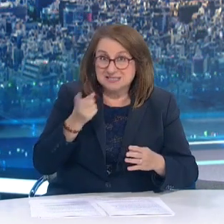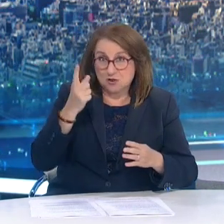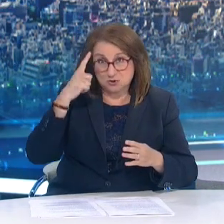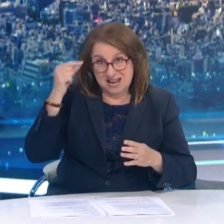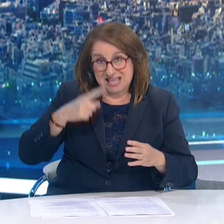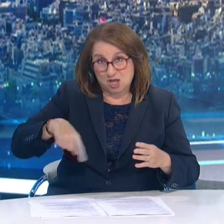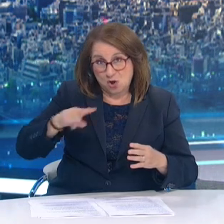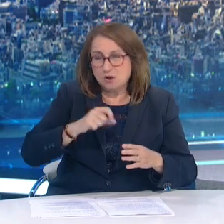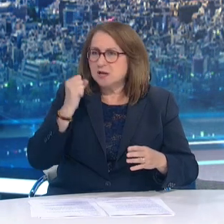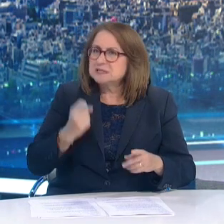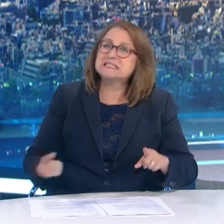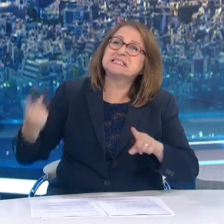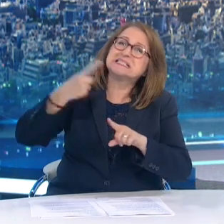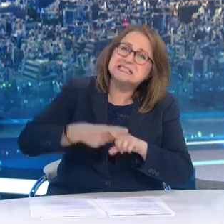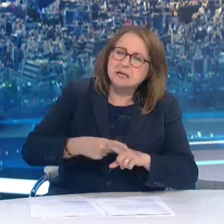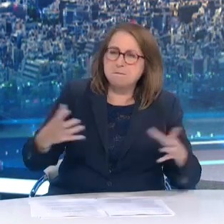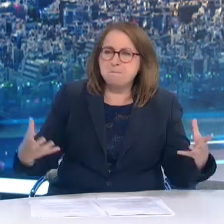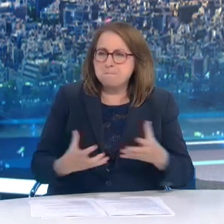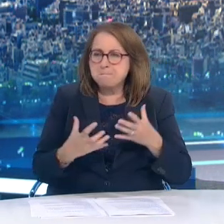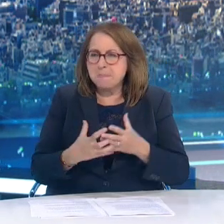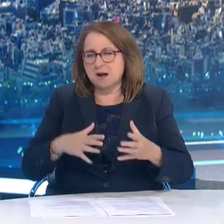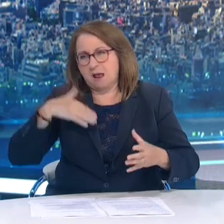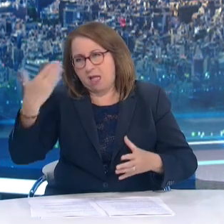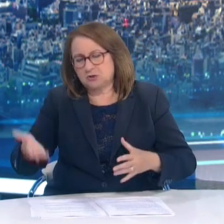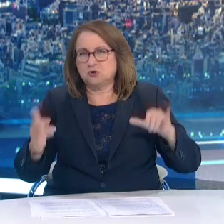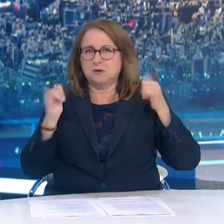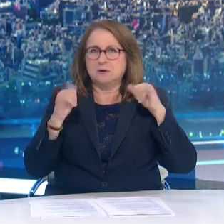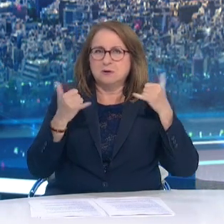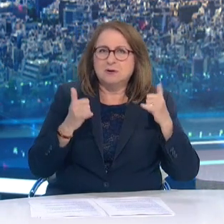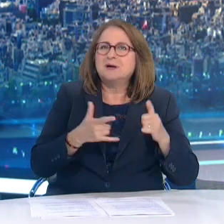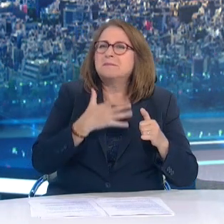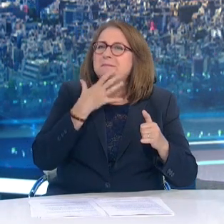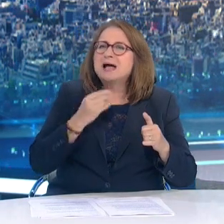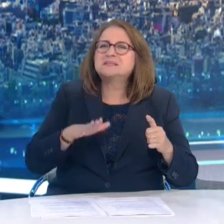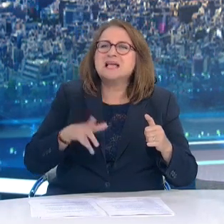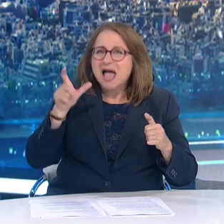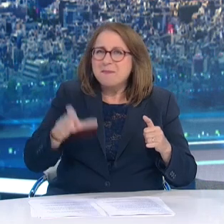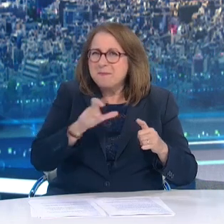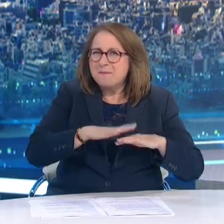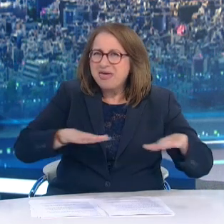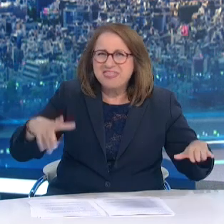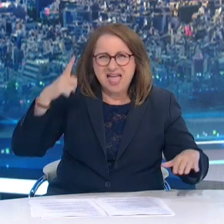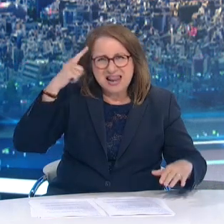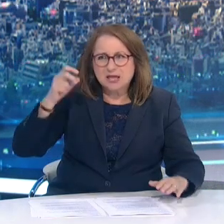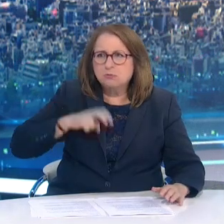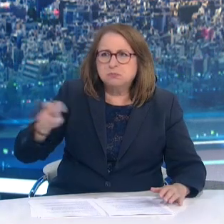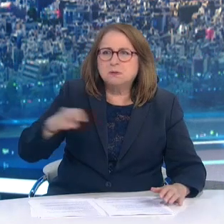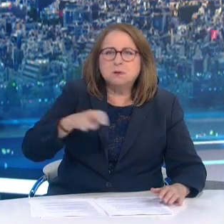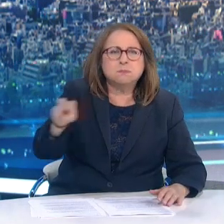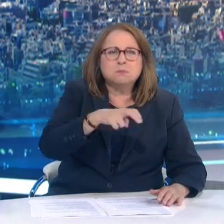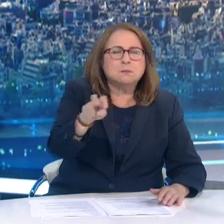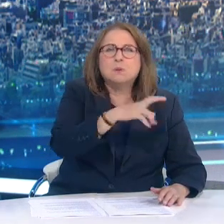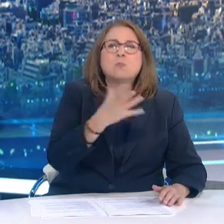κοινωνικές τους δραστηριότητες Τέλος Εμείς οι παιδιάτοι Έχουμε μεγάλη